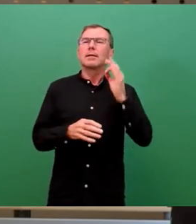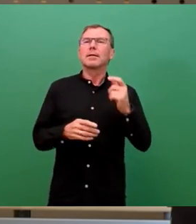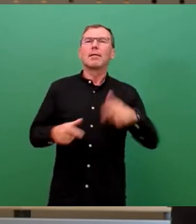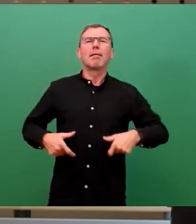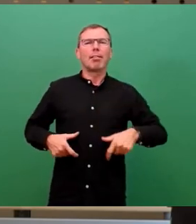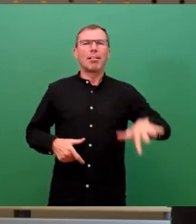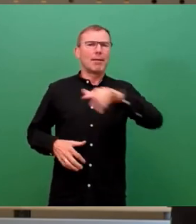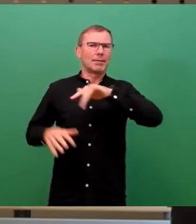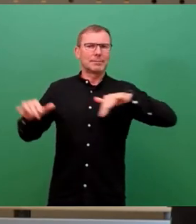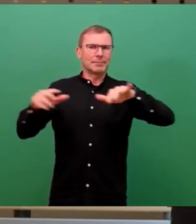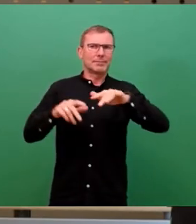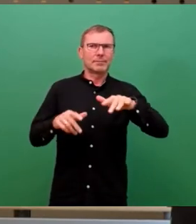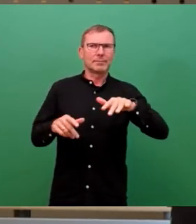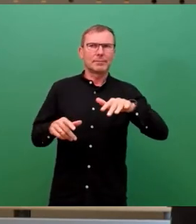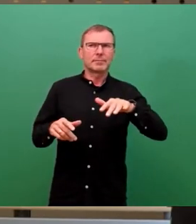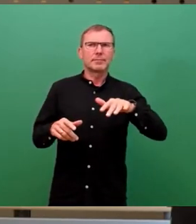meine,